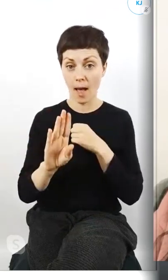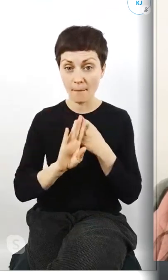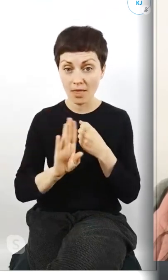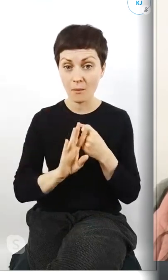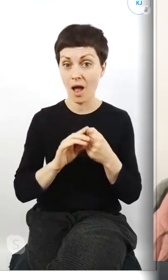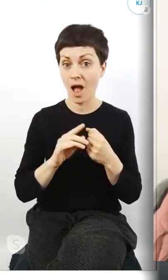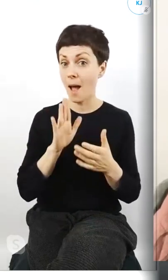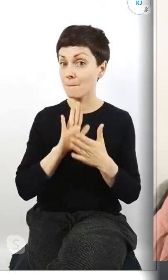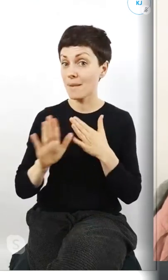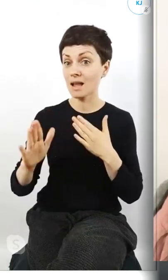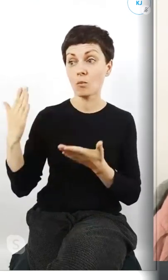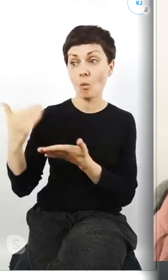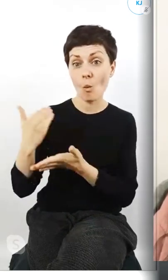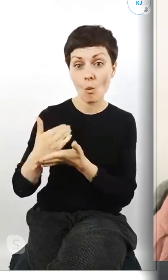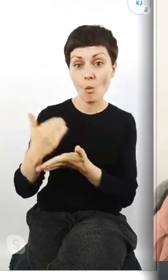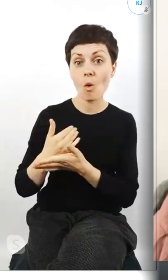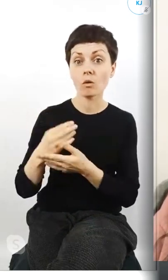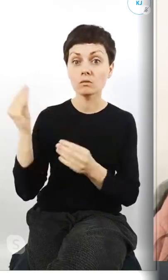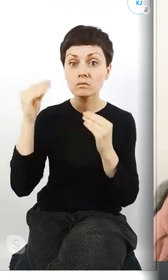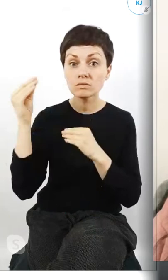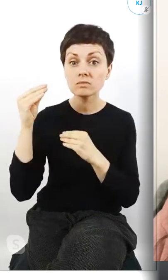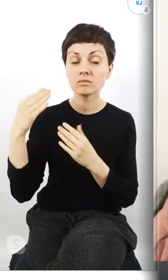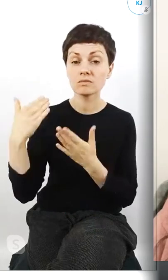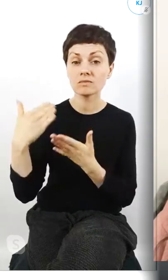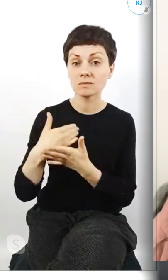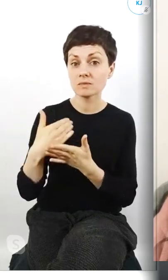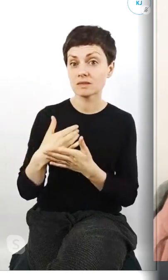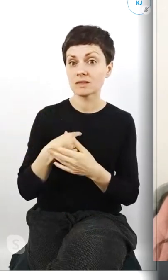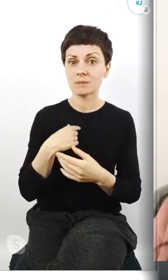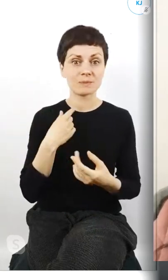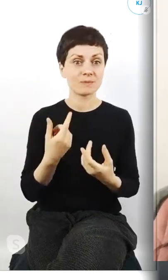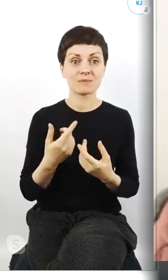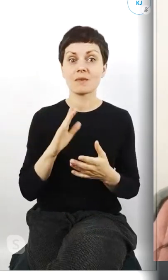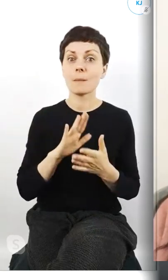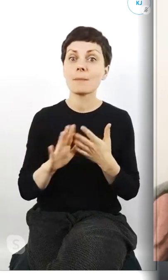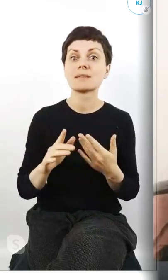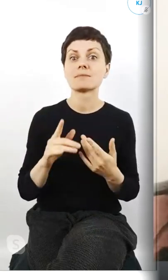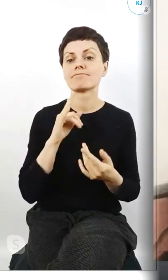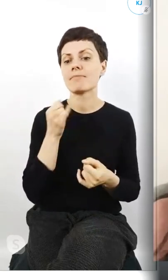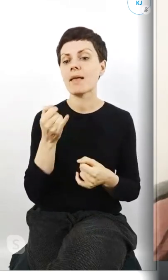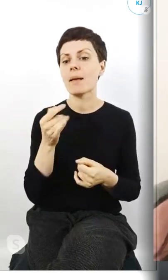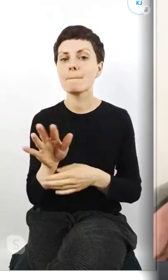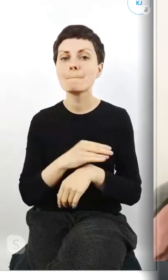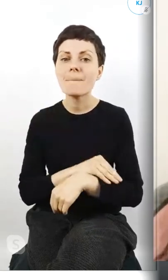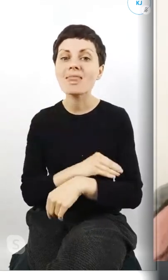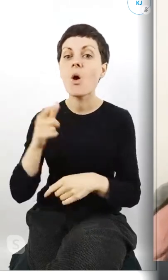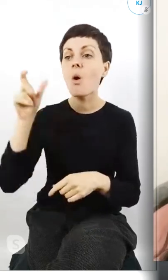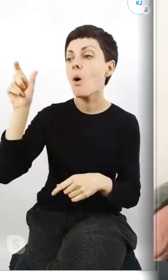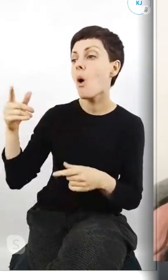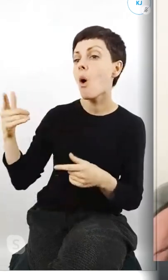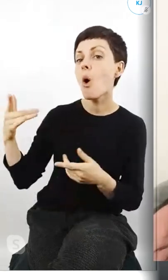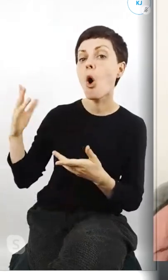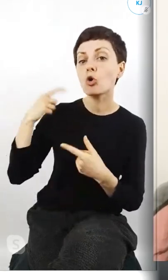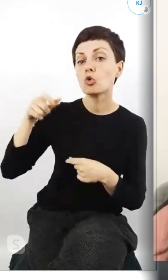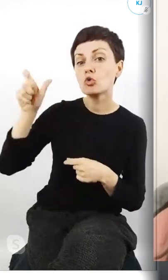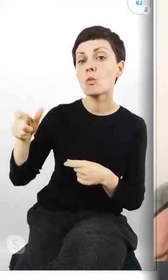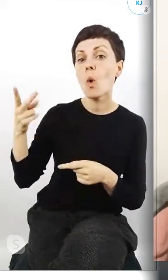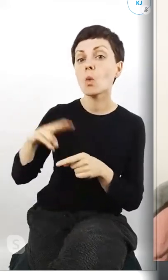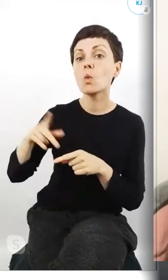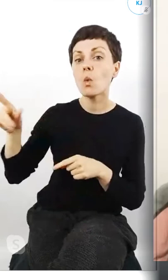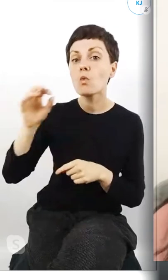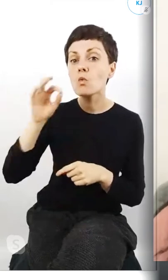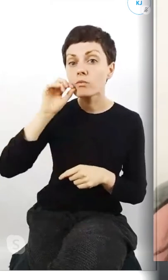chwilowego przerobienia tematu chociażby z osobą, która dobrze potrafi tę